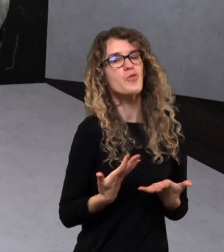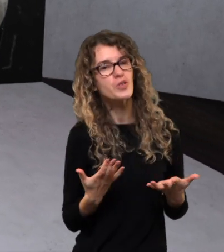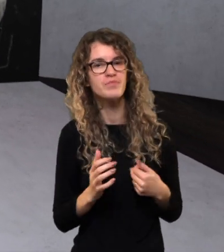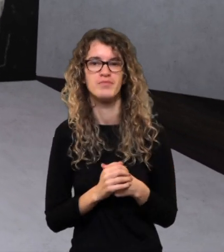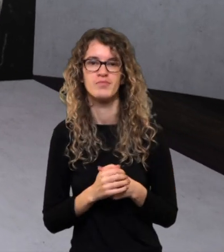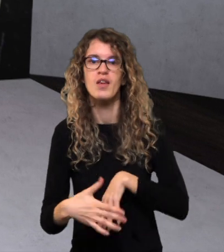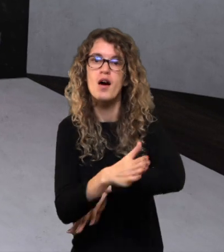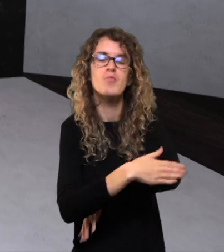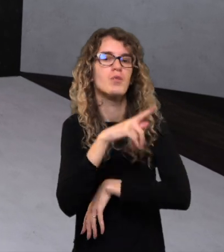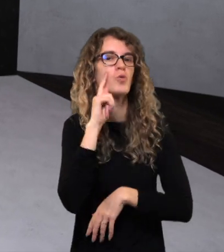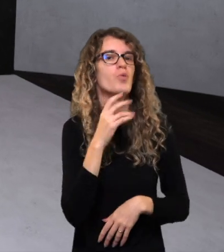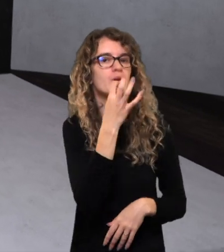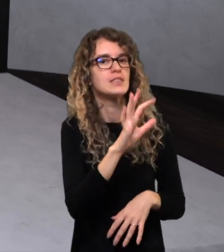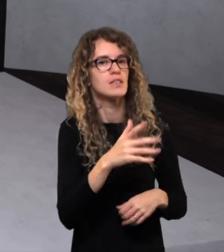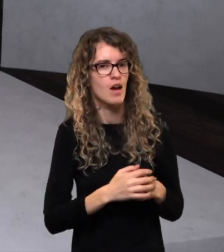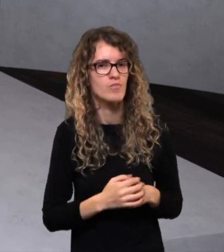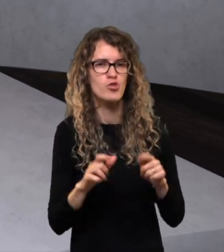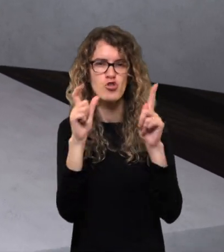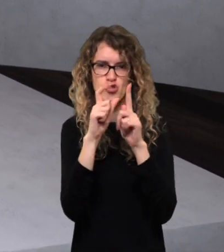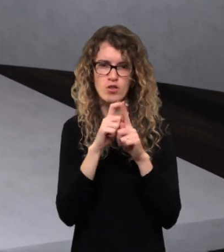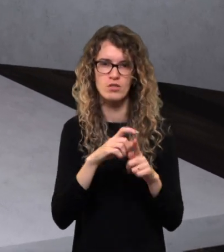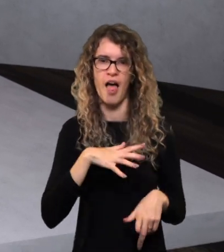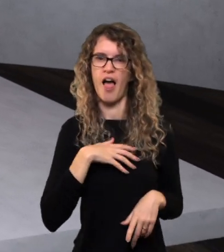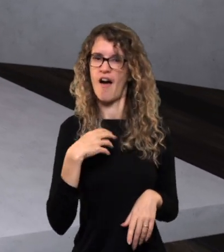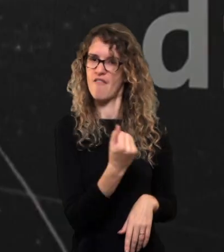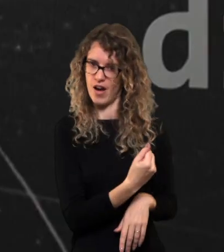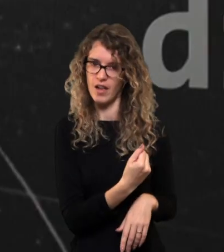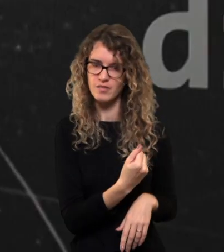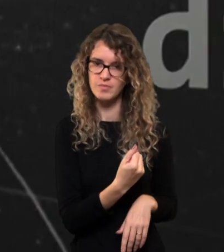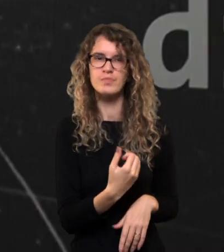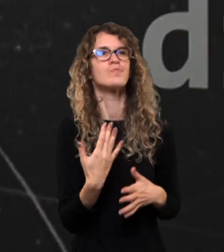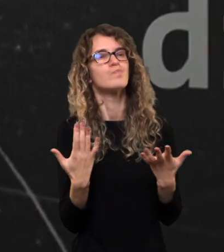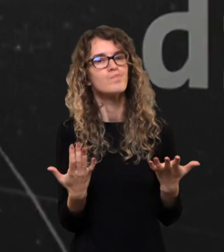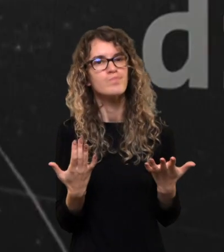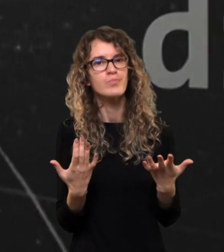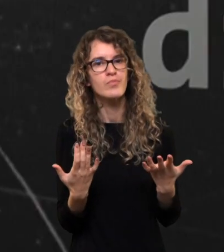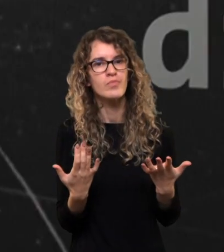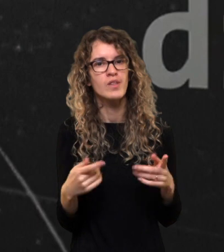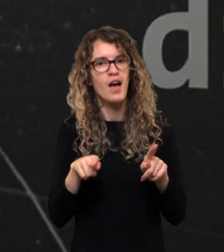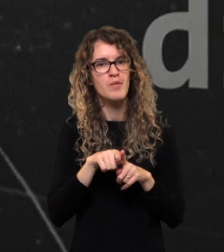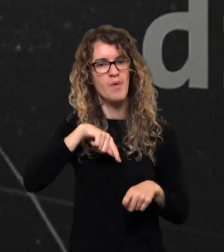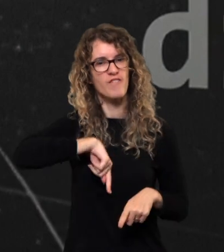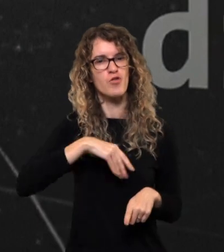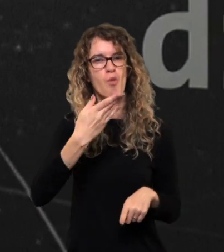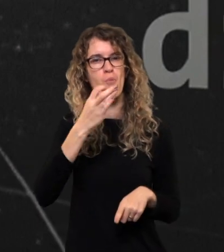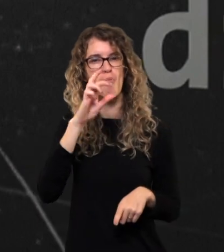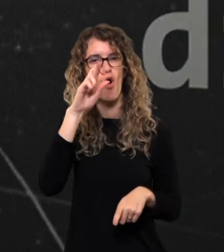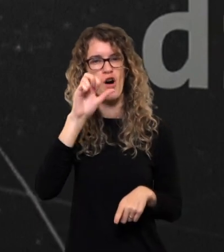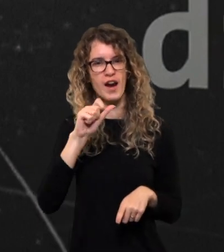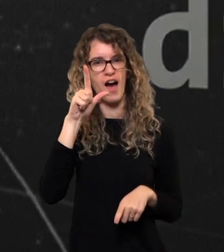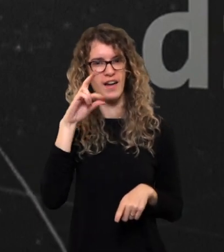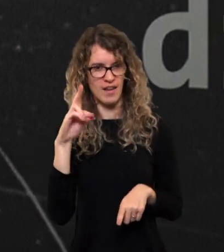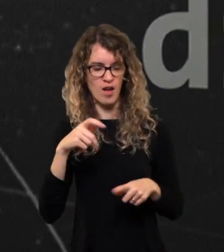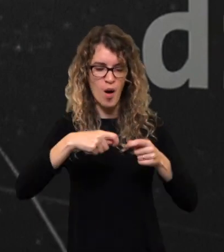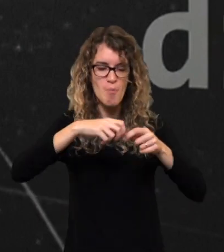Švarandat, čia yra rezervo klausimas. Ir užbaigiant, norėčiau pasakyti, kad visgi žodis valia, šitoje vietoje,